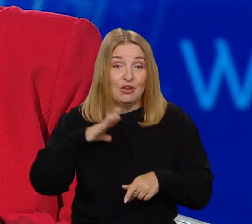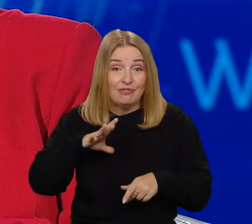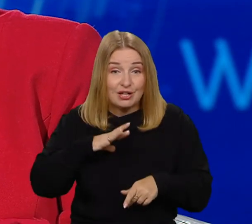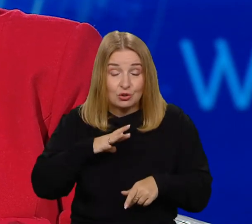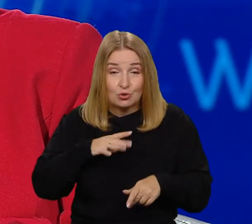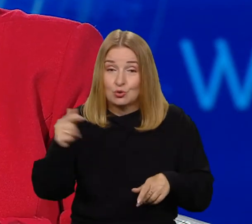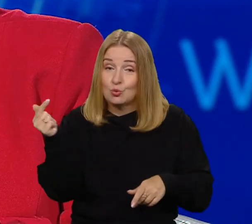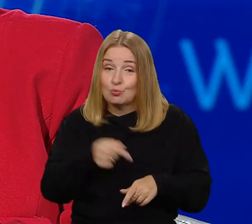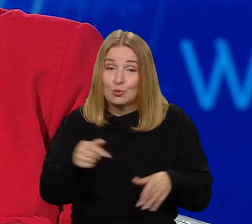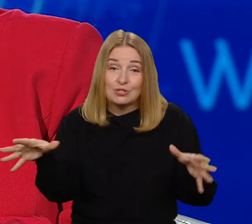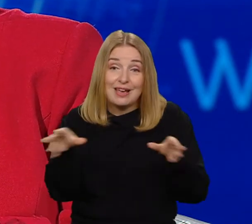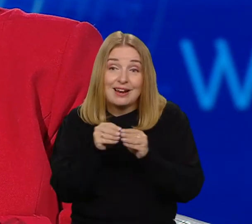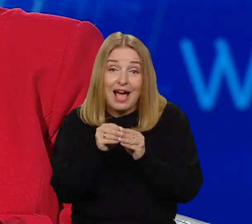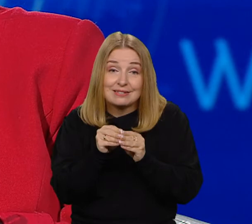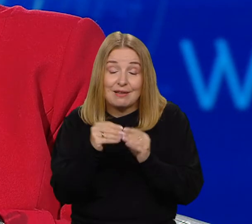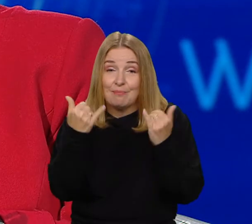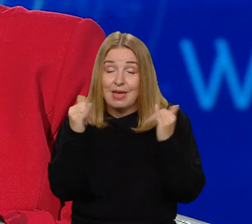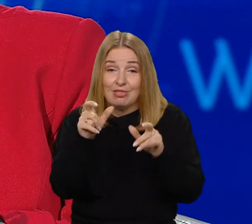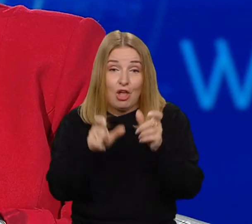Nie da się tego robić w pojedynkę.